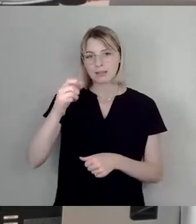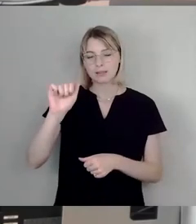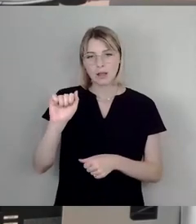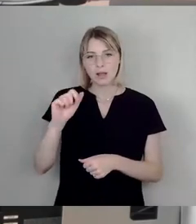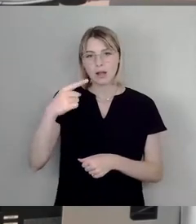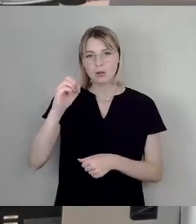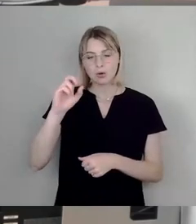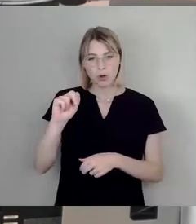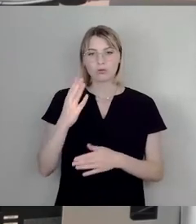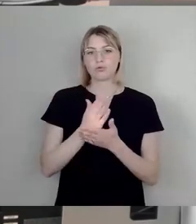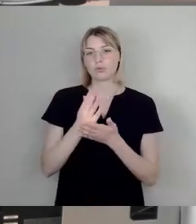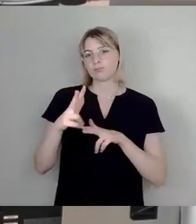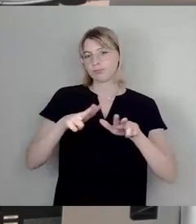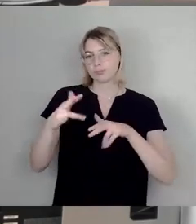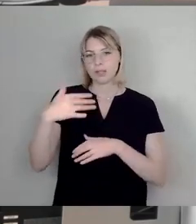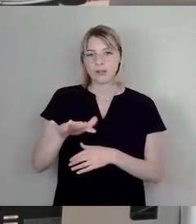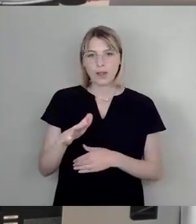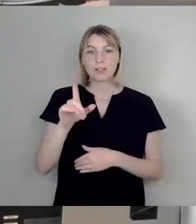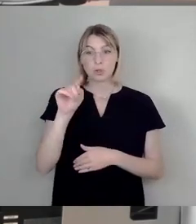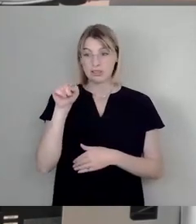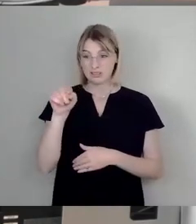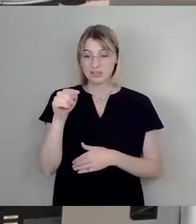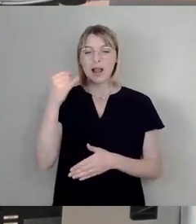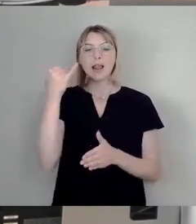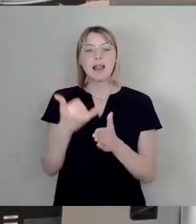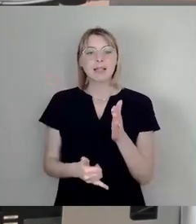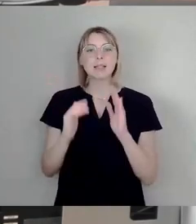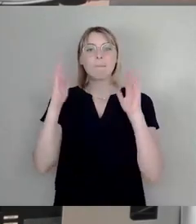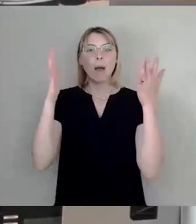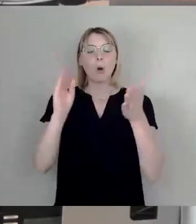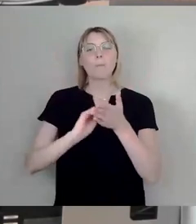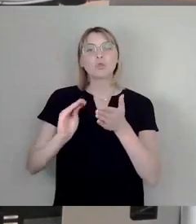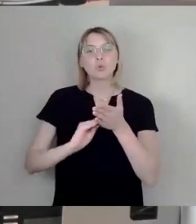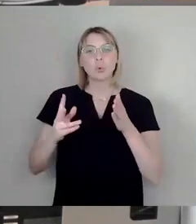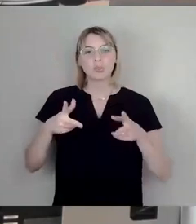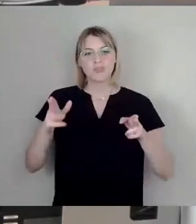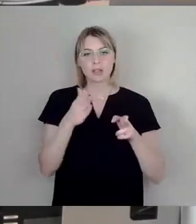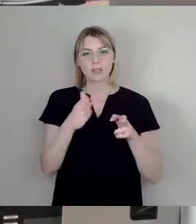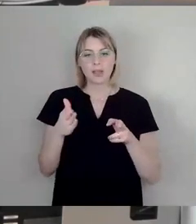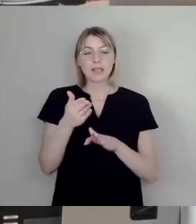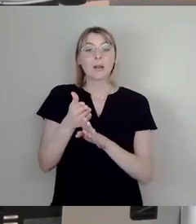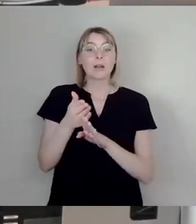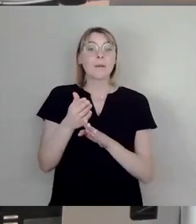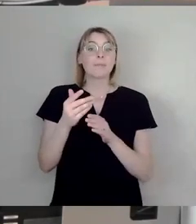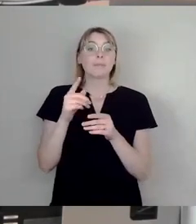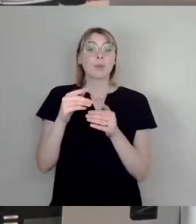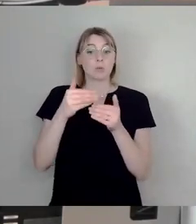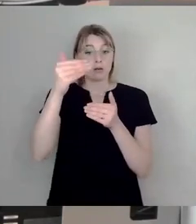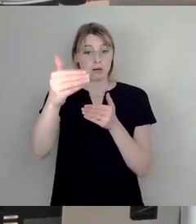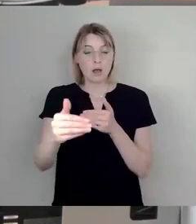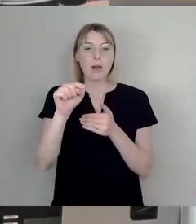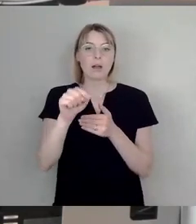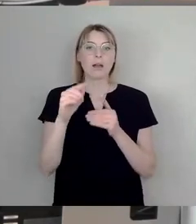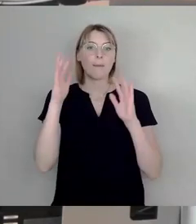Es ist die letzte Baumbeschulungsphase, bevor diese Bäume an ihren endgültigen